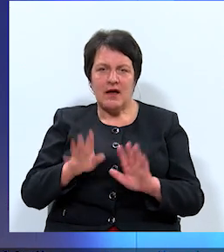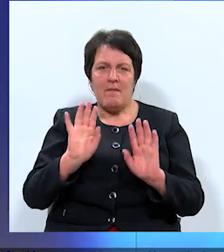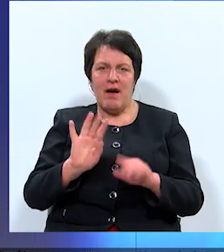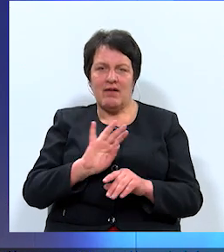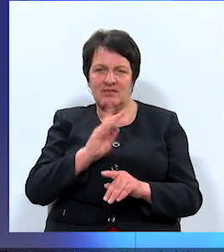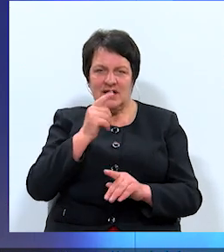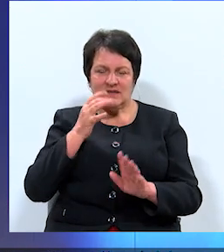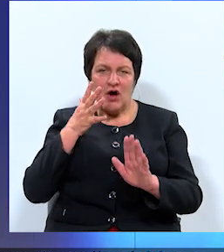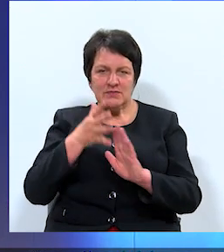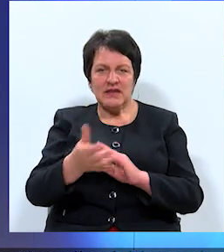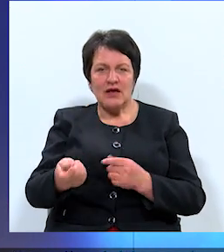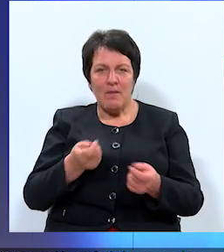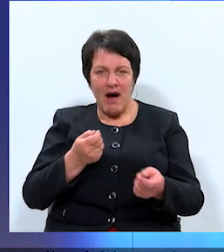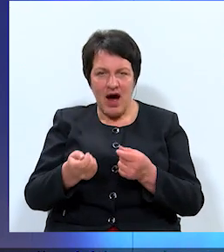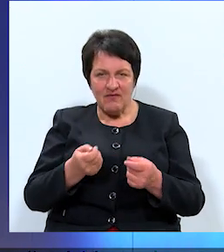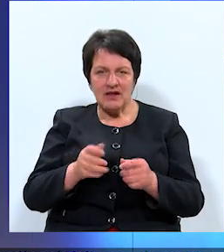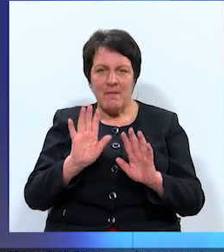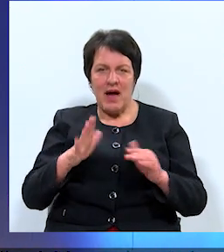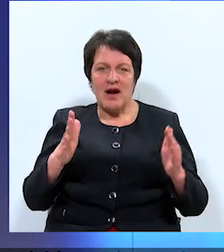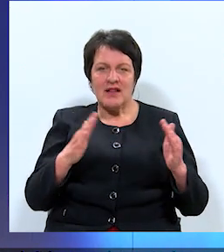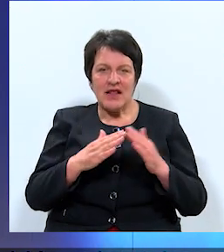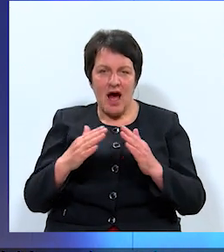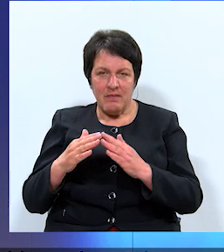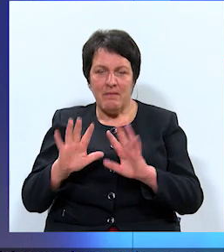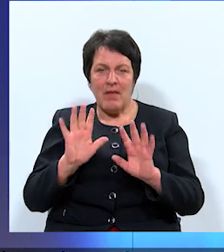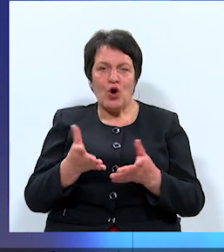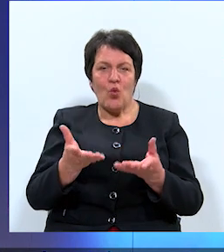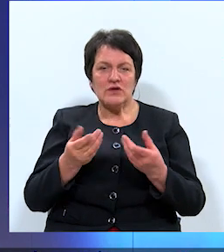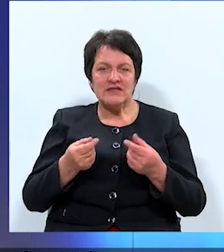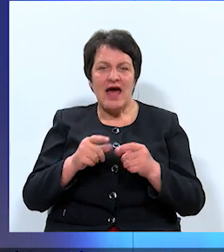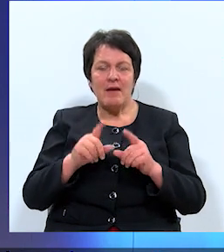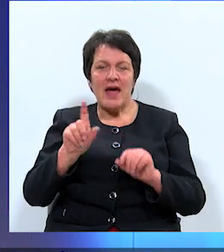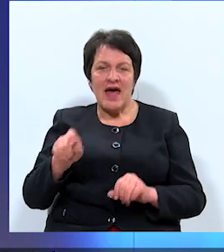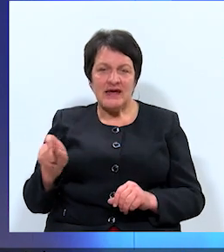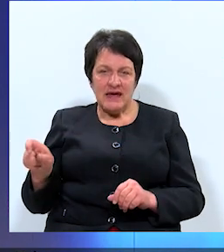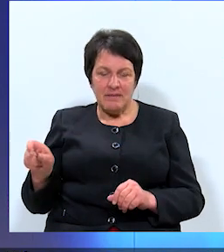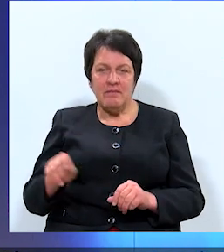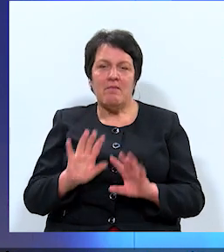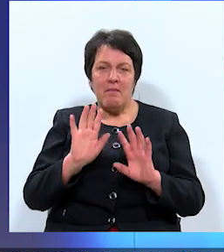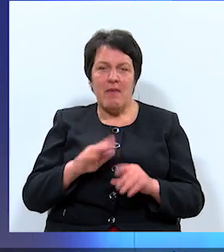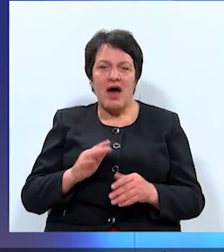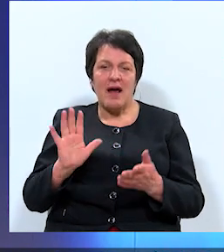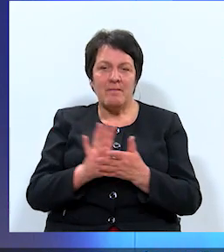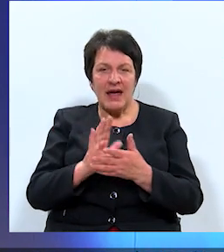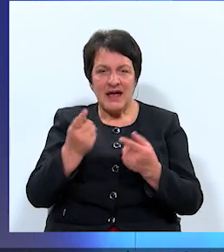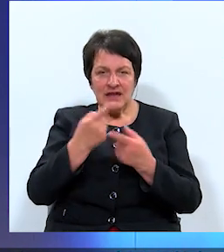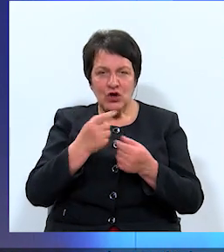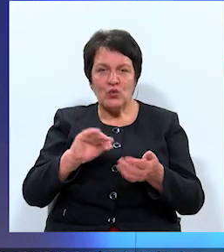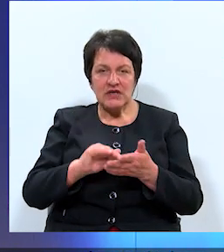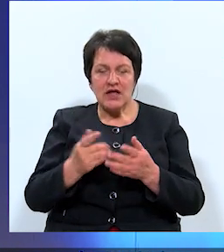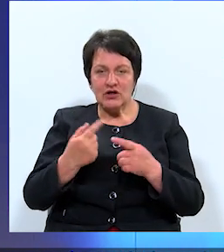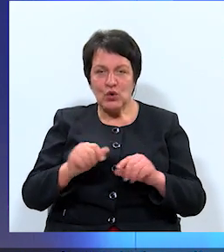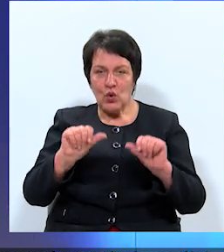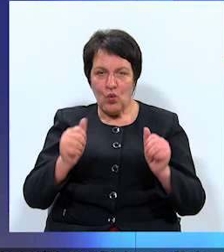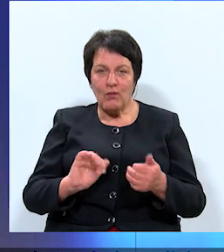par necāršplīdīgu pārvaldību, par namiem, par uzņēmējiem, par mēdiju situāciju un lomu